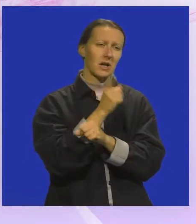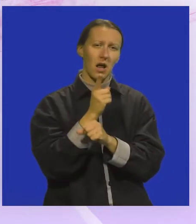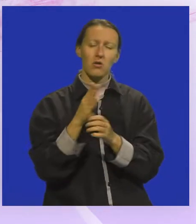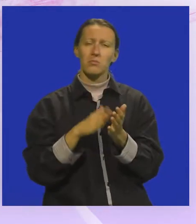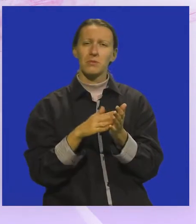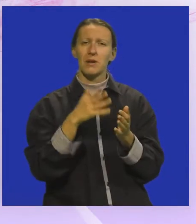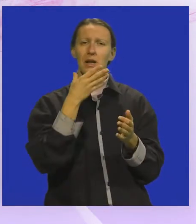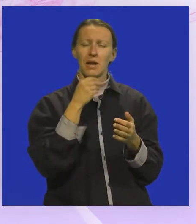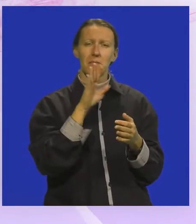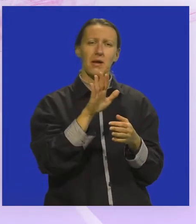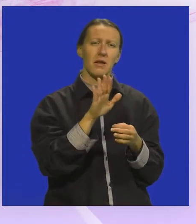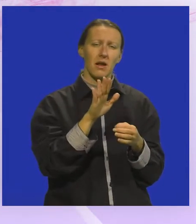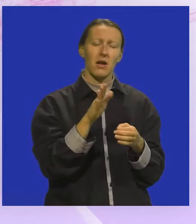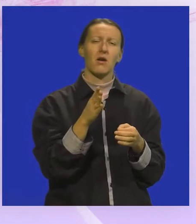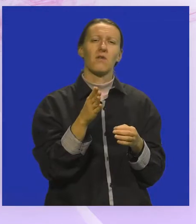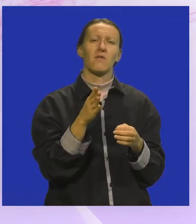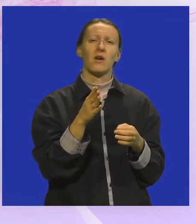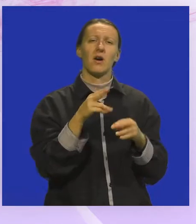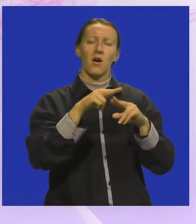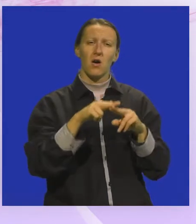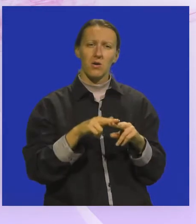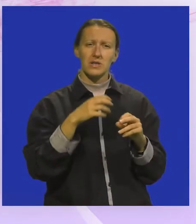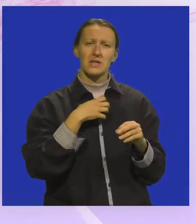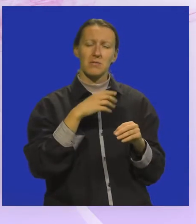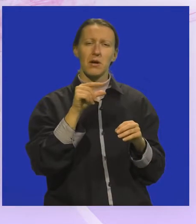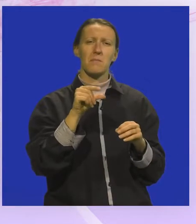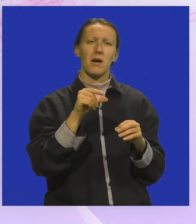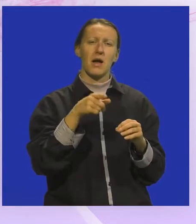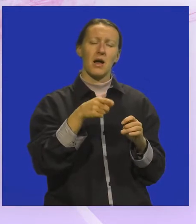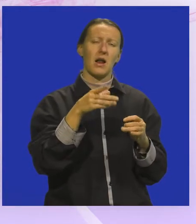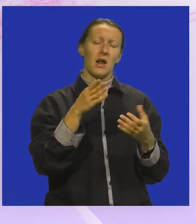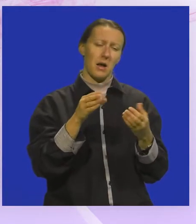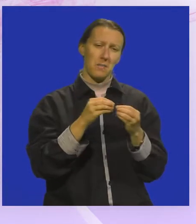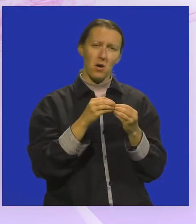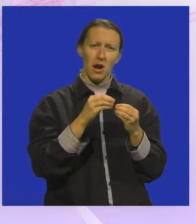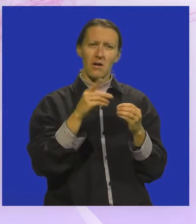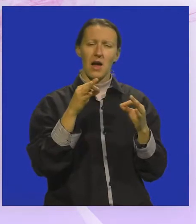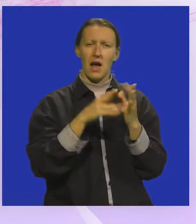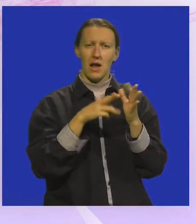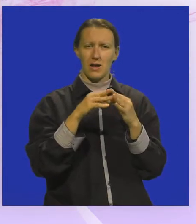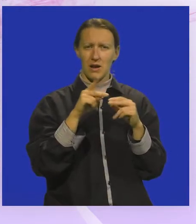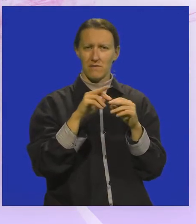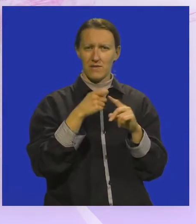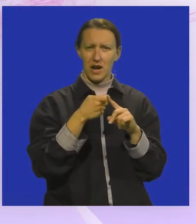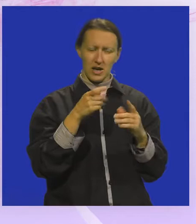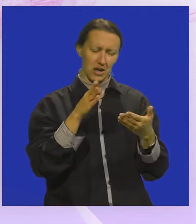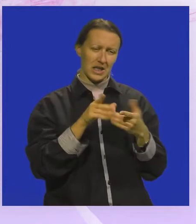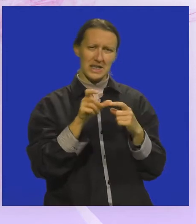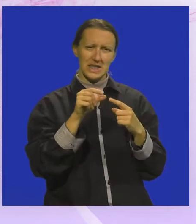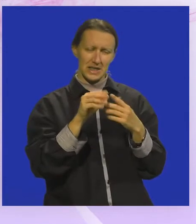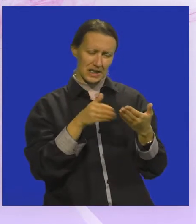na primjer, prekrasno je njegovo, ostav je za sebe Manu Frank, biografiju Anne Frank u Stripu,